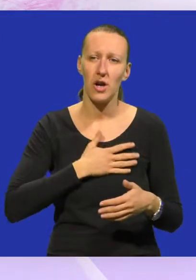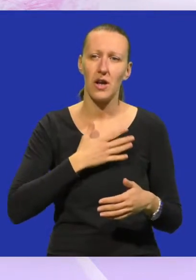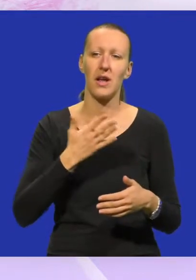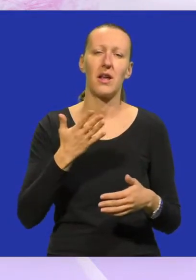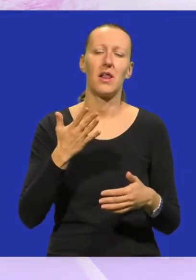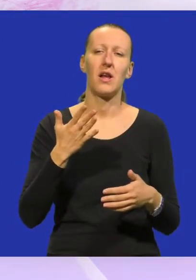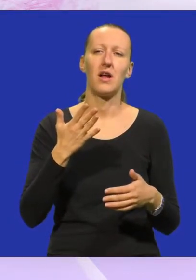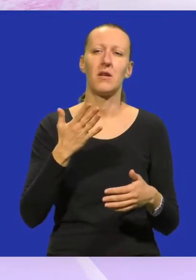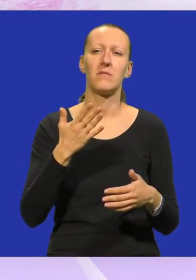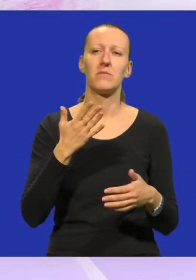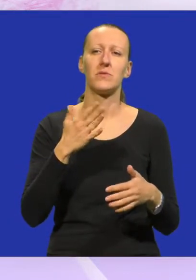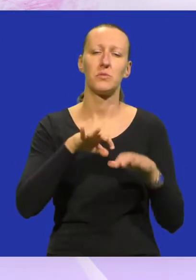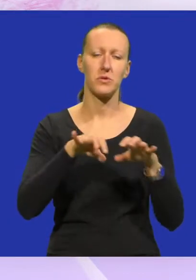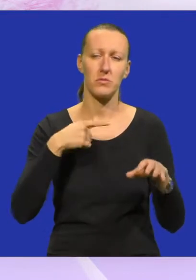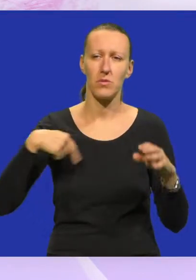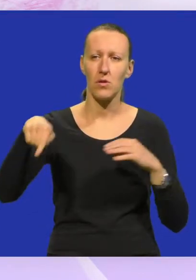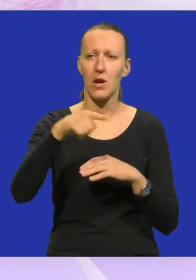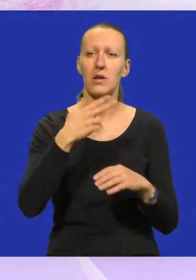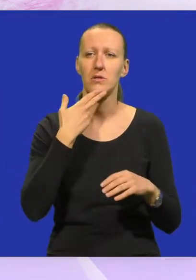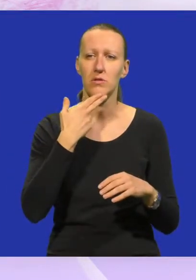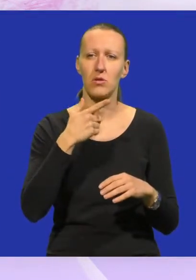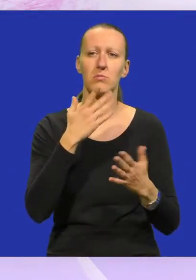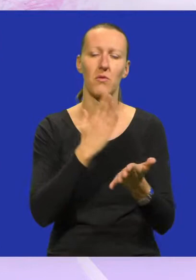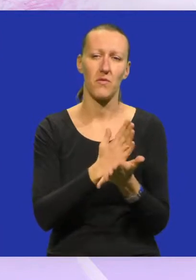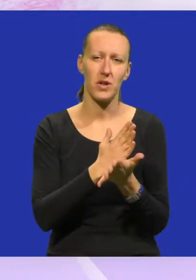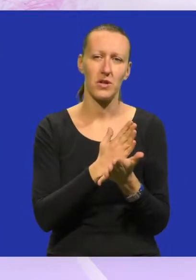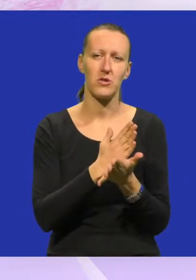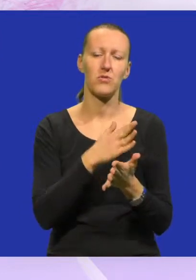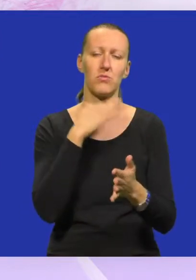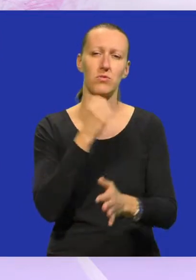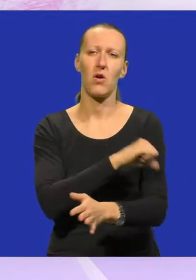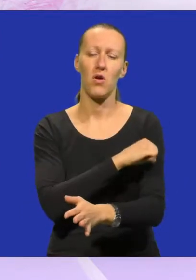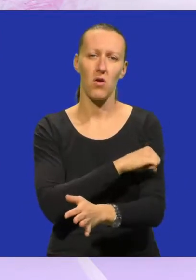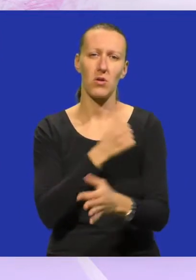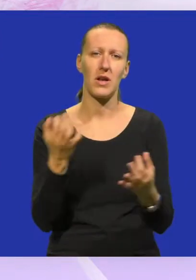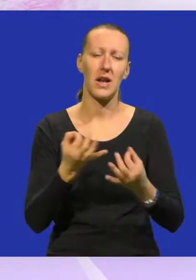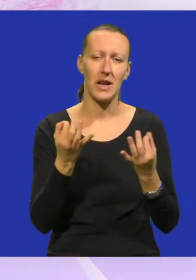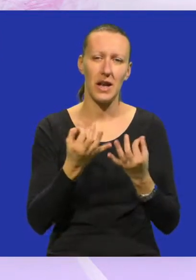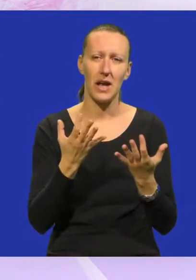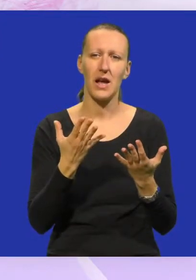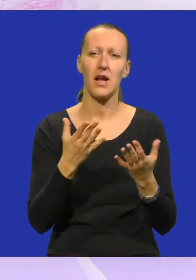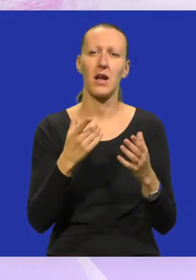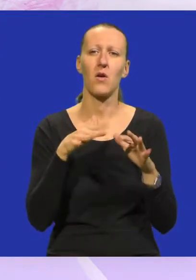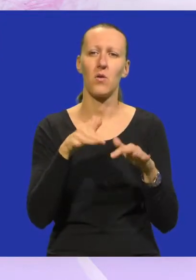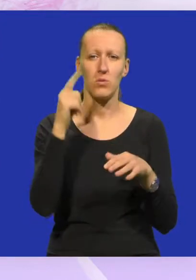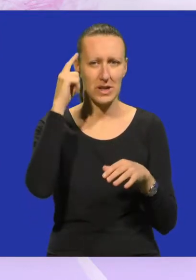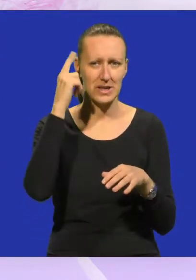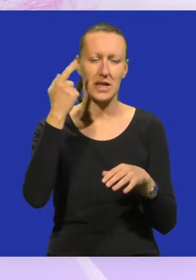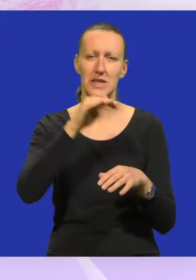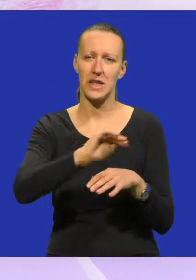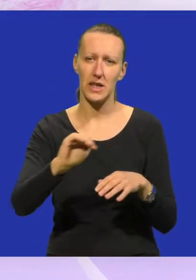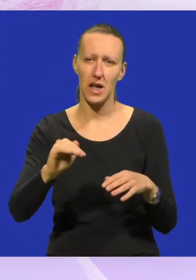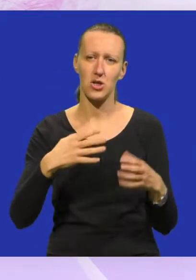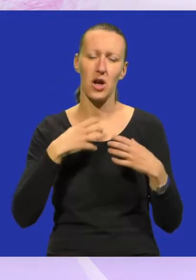posebno nas koji smo već dugi niz godina nekako publika nas zna iz